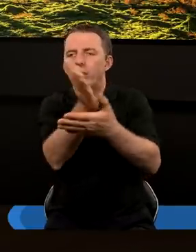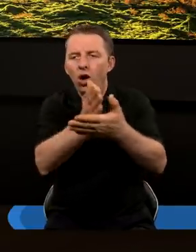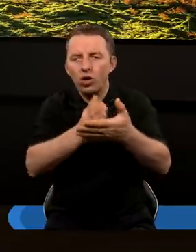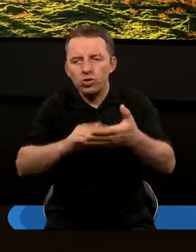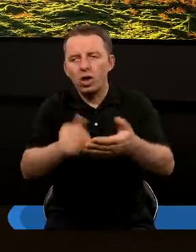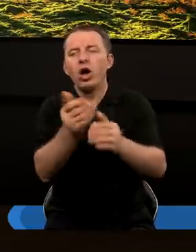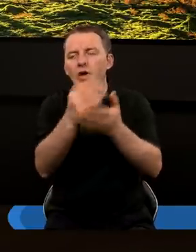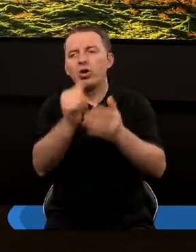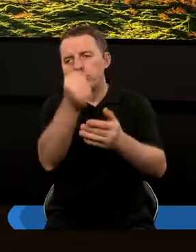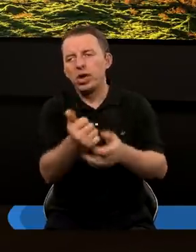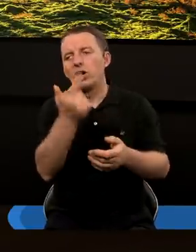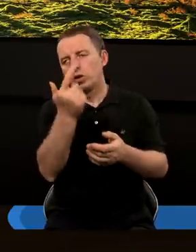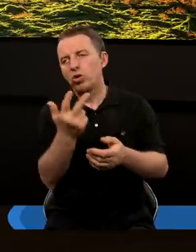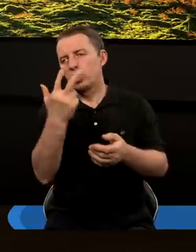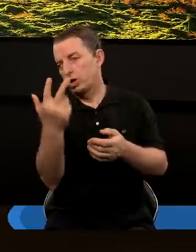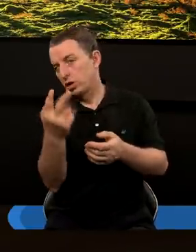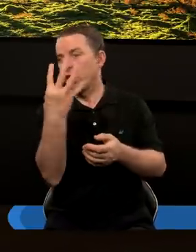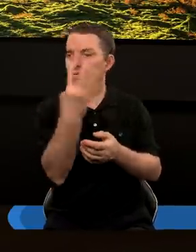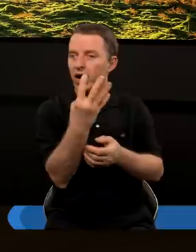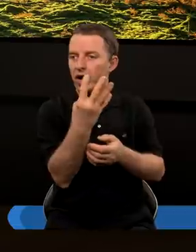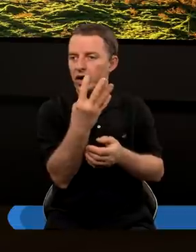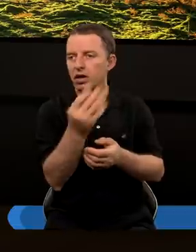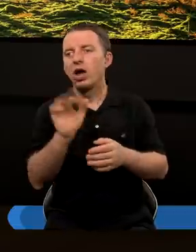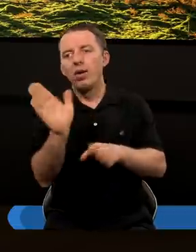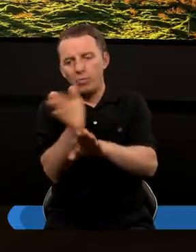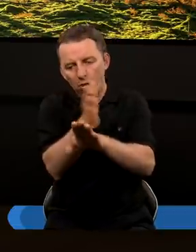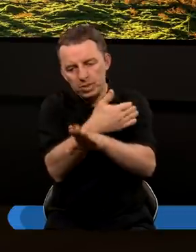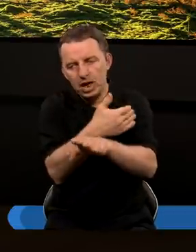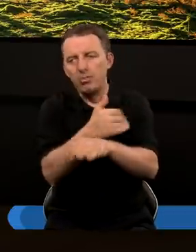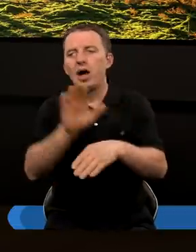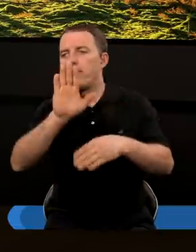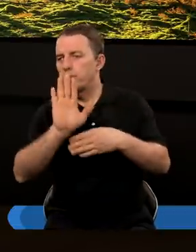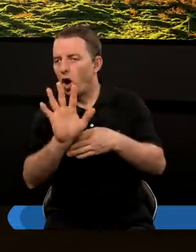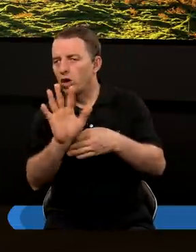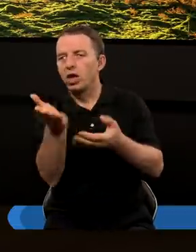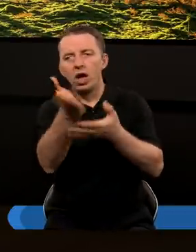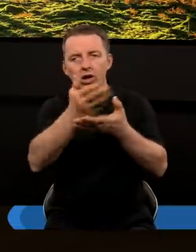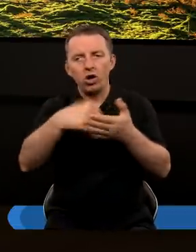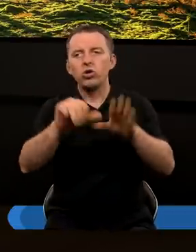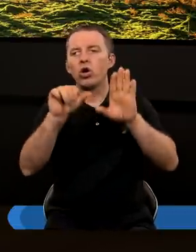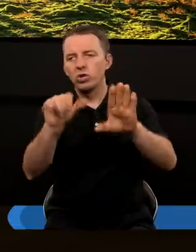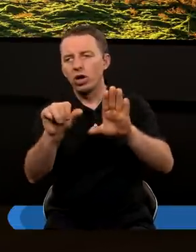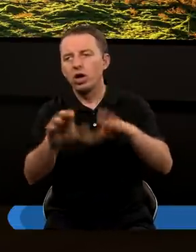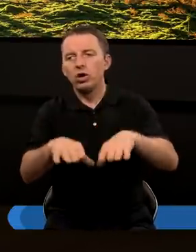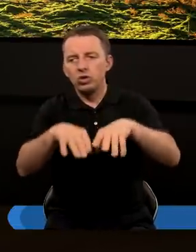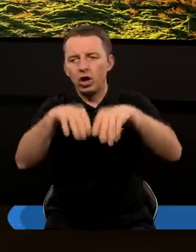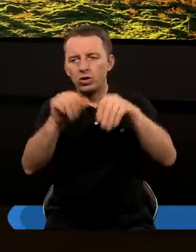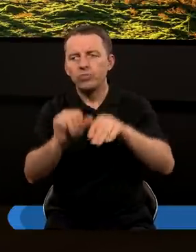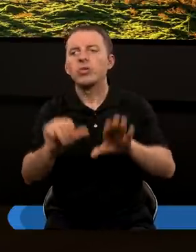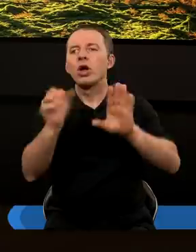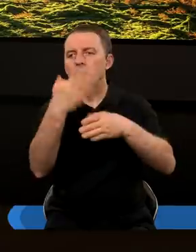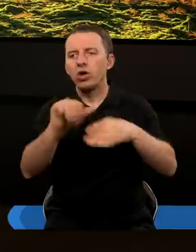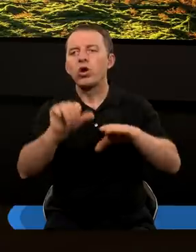A więc rozdział pierwszy, drugi, trzeci, czwarty i, pomijamy piąty, rozdział szósty. Zacznijmy od